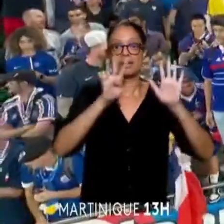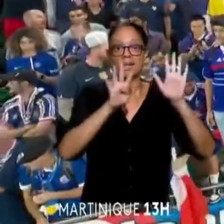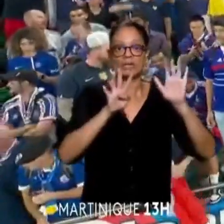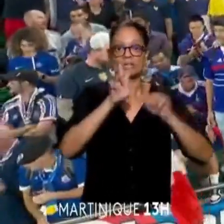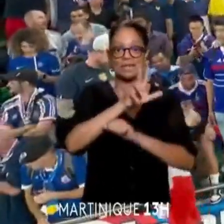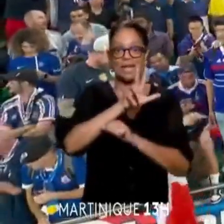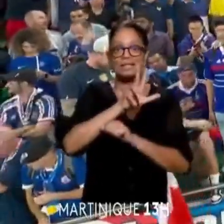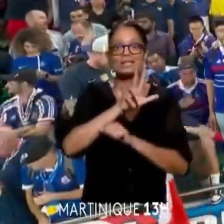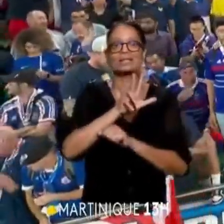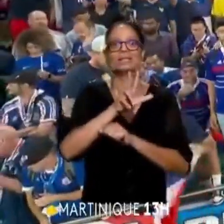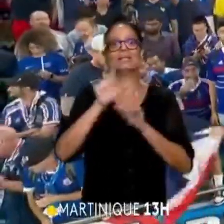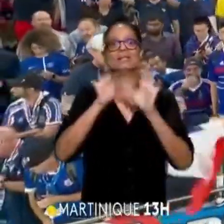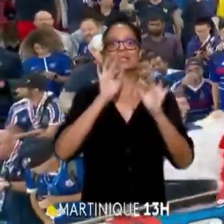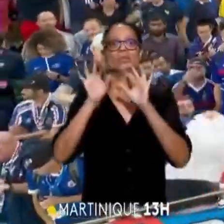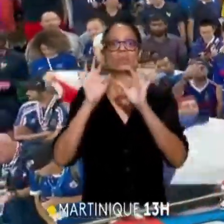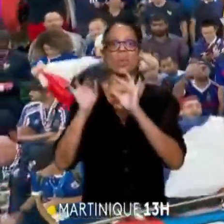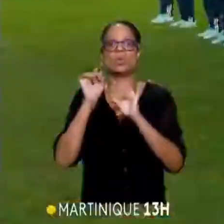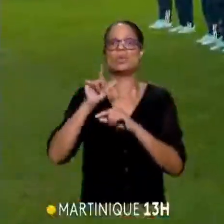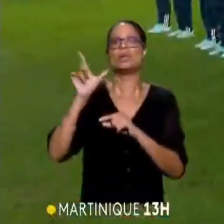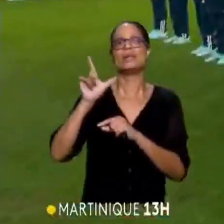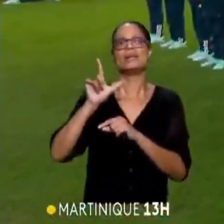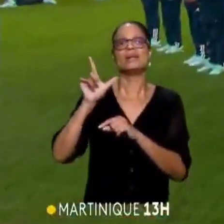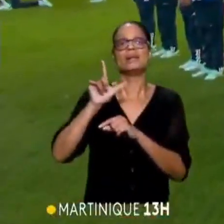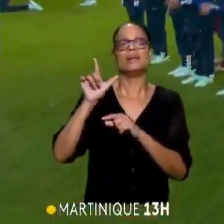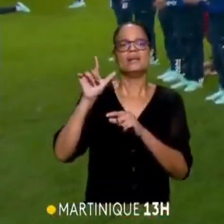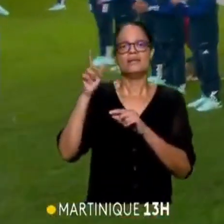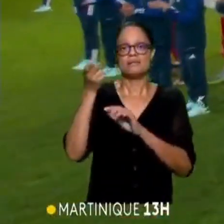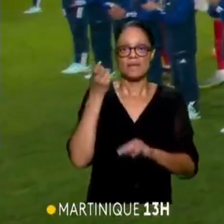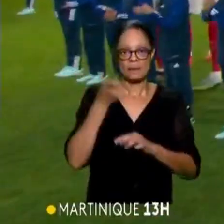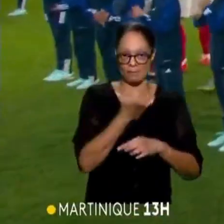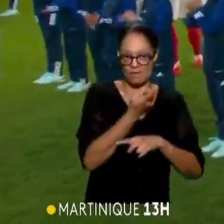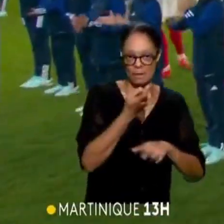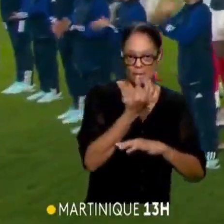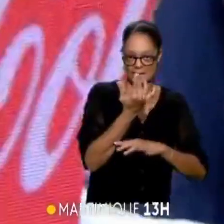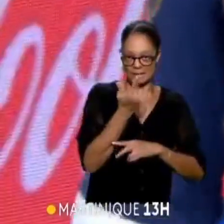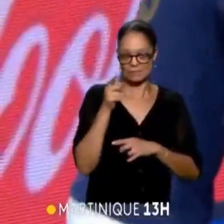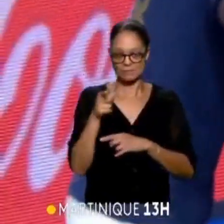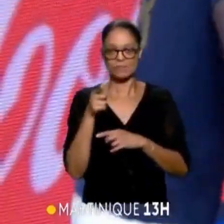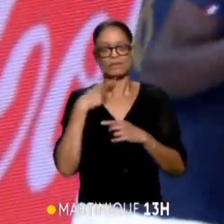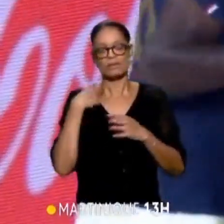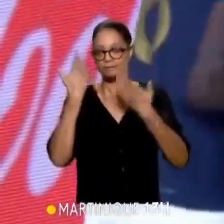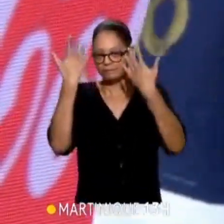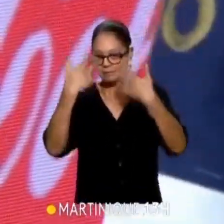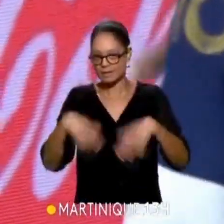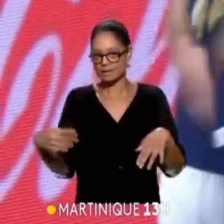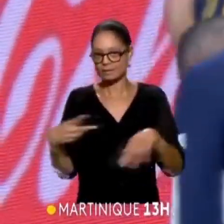le Lillois d'origine martiniquaise a décidé de laisser son crampon au vestiaire. a tiré sa référence du football mondial. Cela n'est pas.